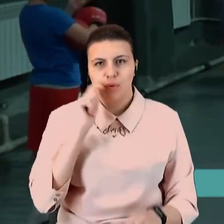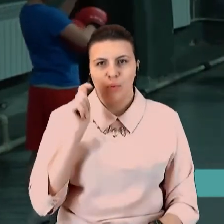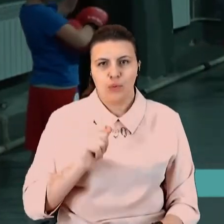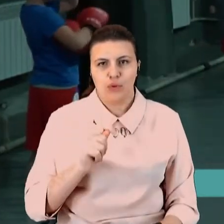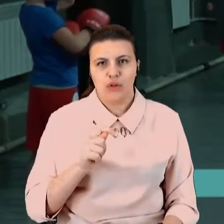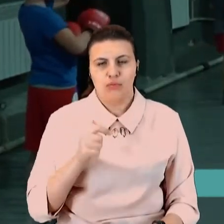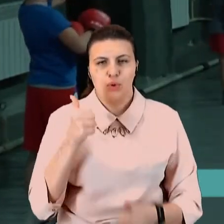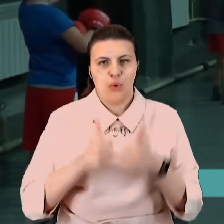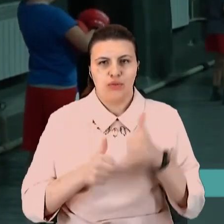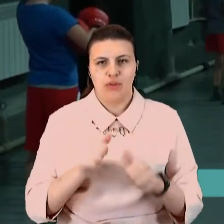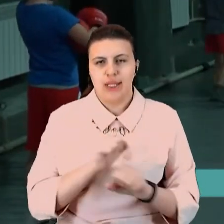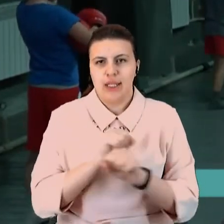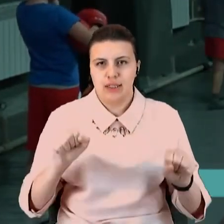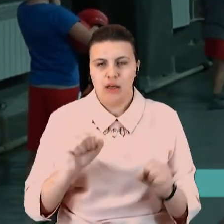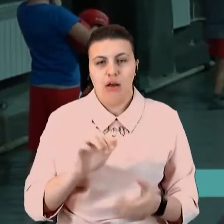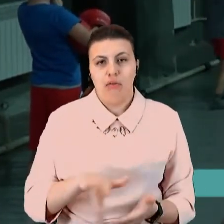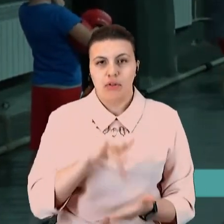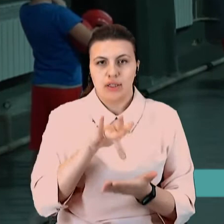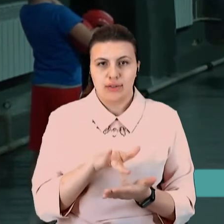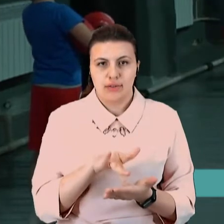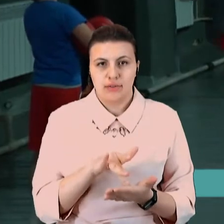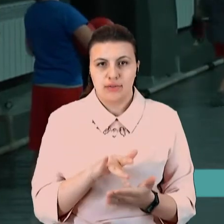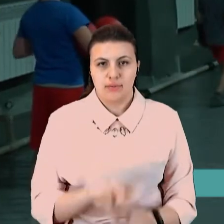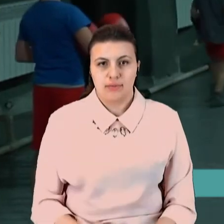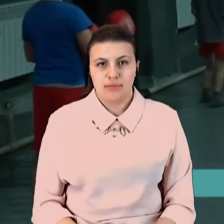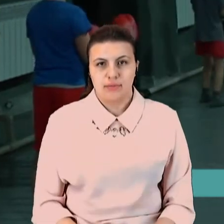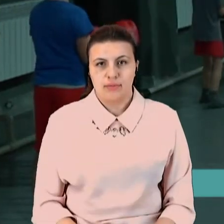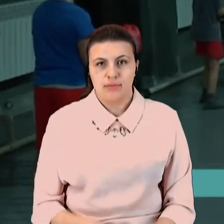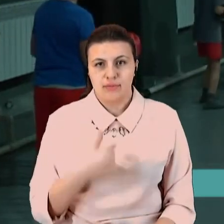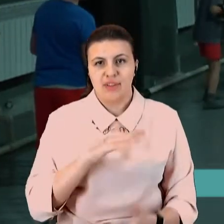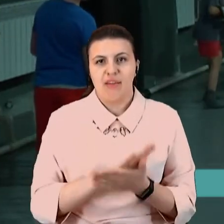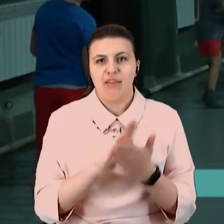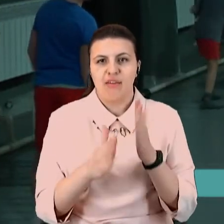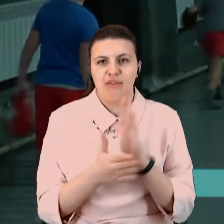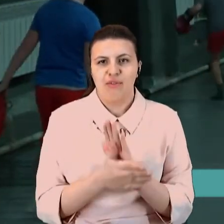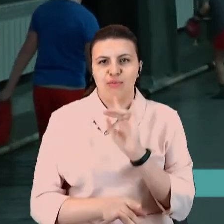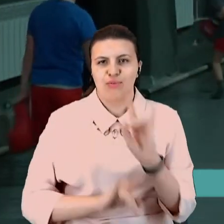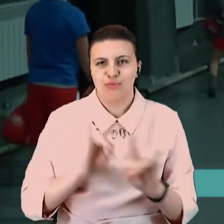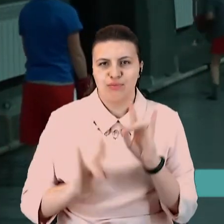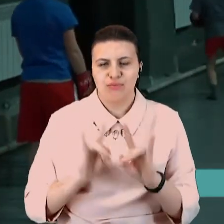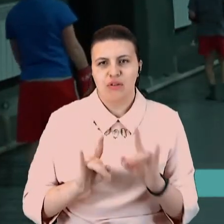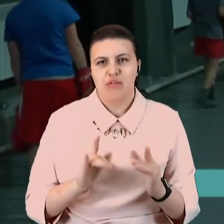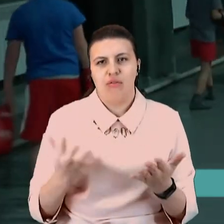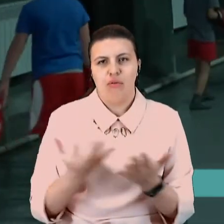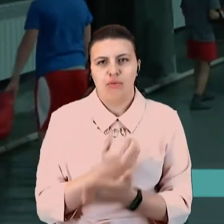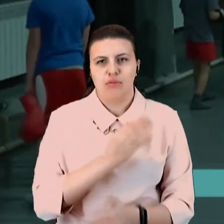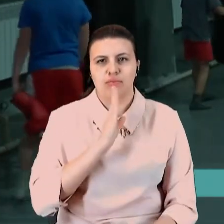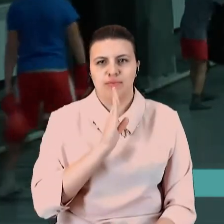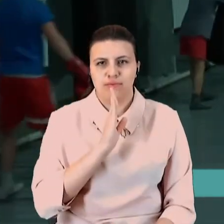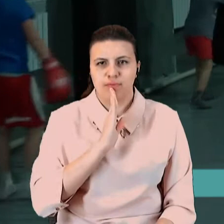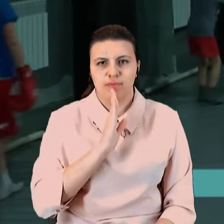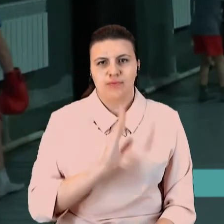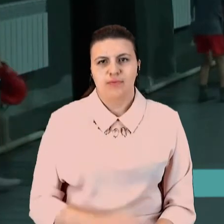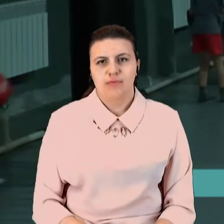участвувати. А в місті я договариваюся з тренерами, знаходимо дівчат. Ну, в общем,